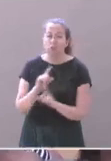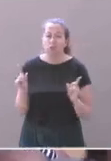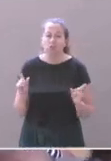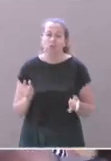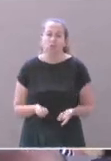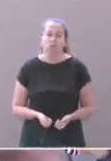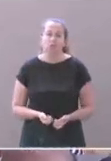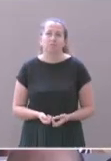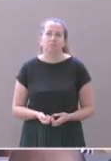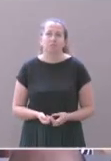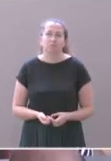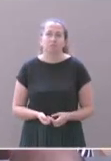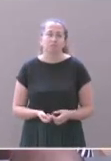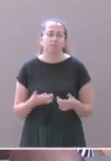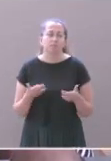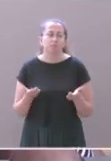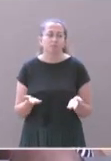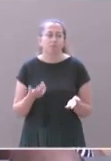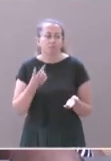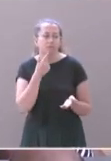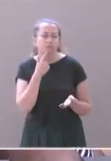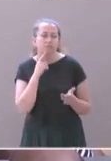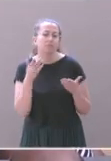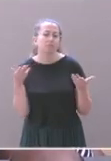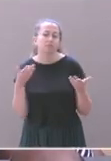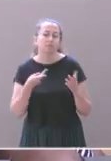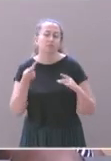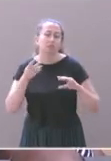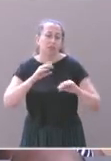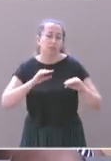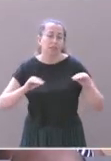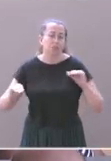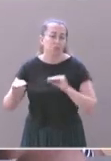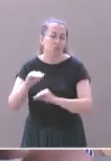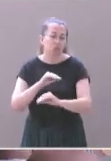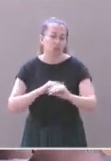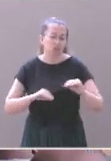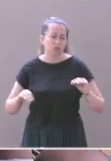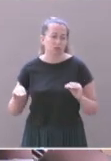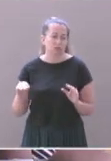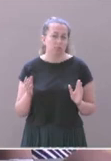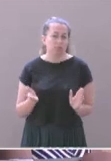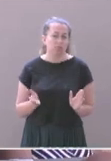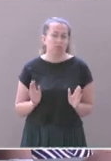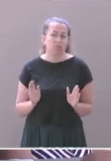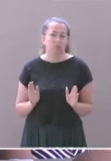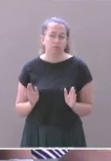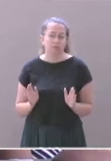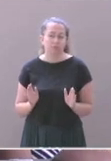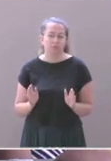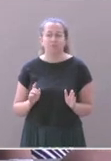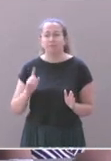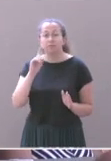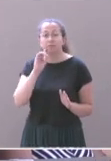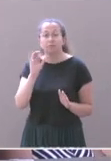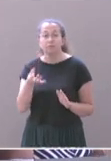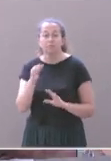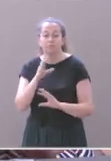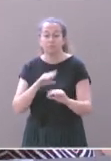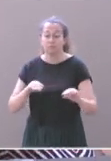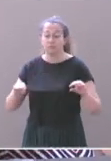on a affaire à, disons, un aménagement qui est particulièrement exemplaire, puisque cet aménagement